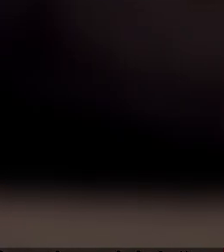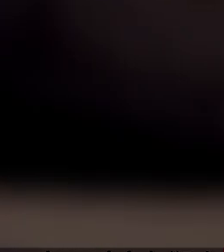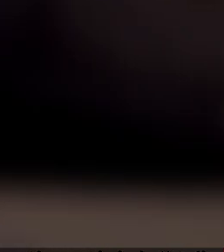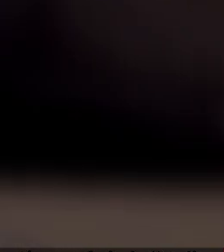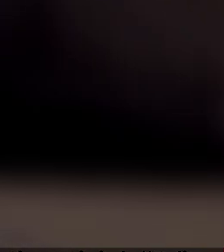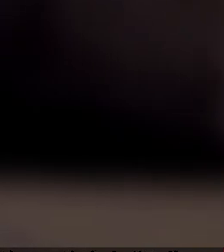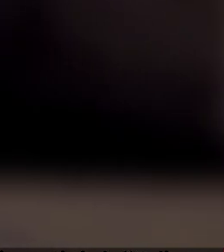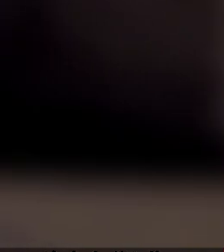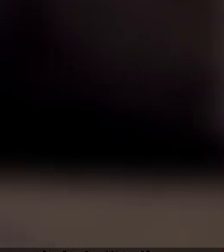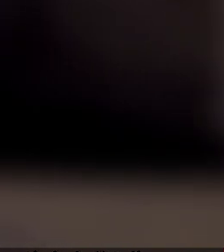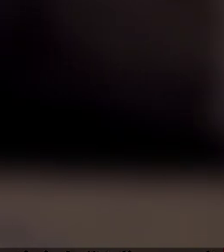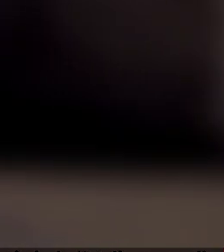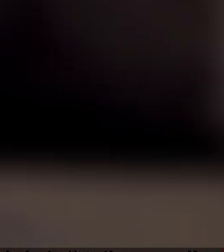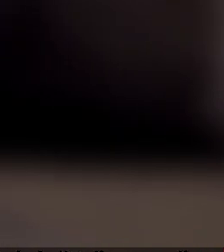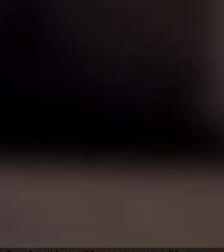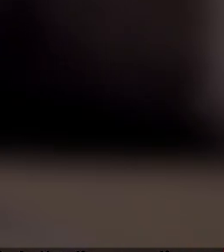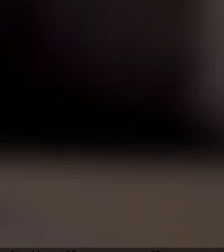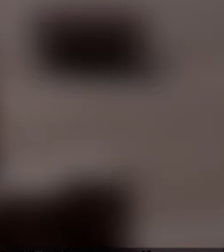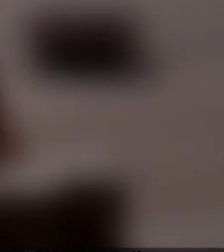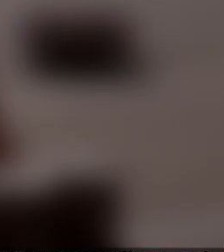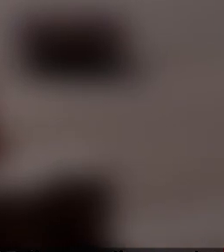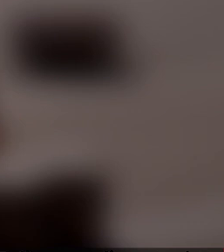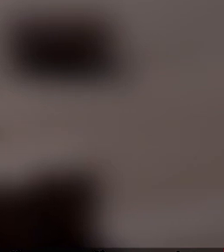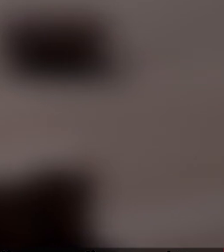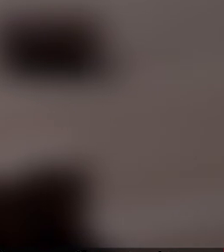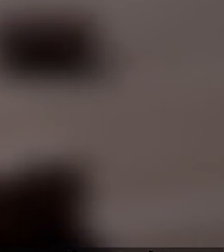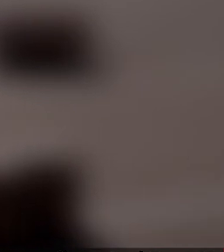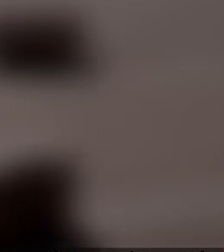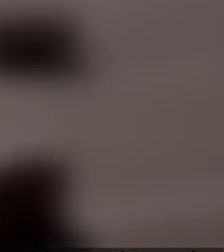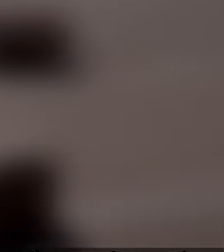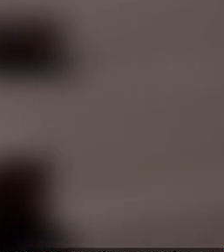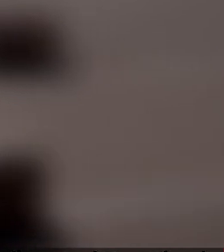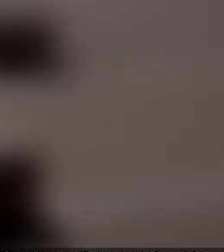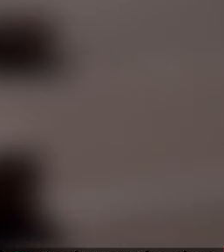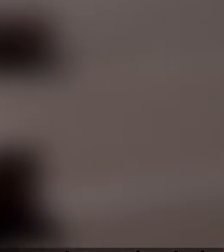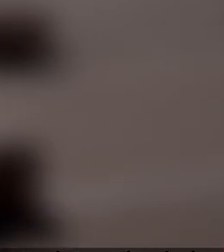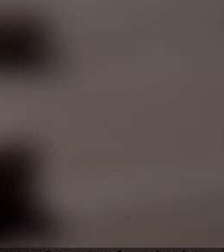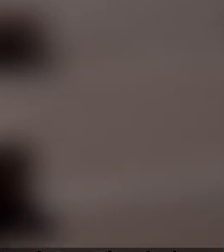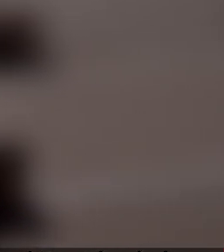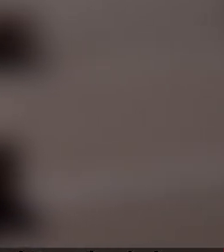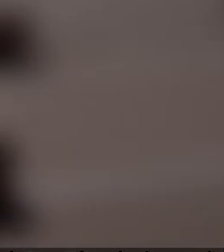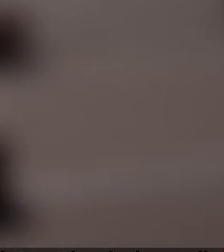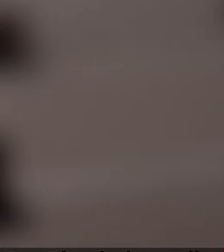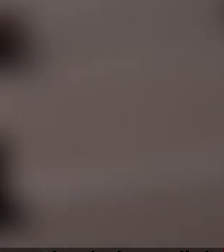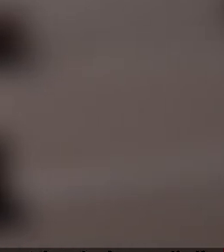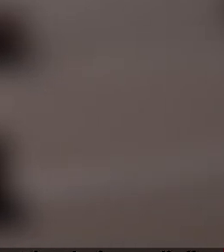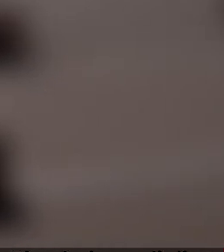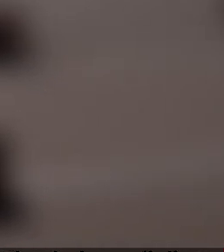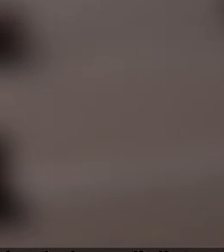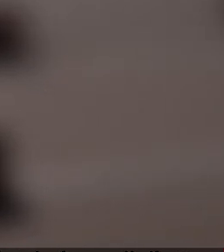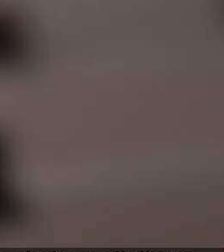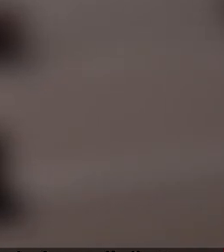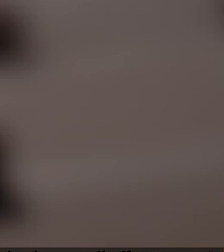– Daugavpils reģionālā slimnīca. Te kandidāti varētu paklubt, ja nezinu, jo šķietami pareizāk atbildi ir rūpnīca.